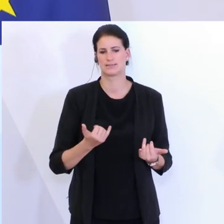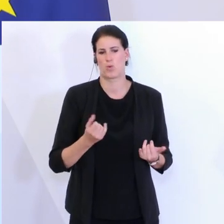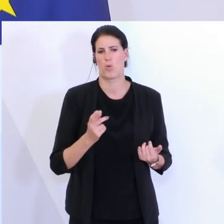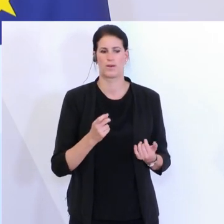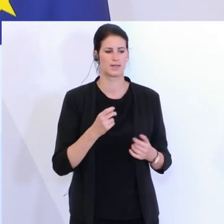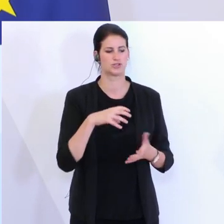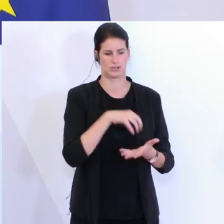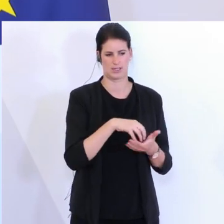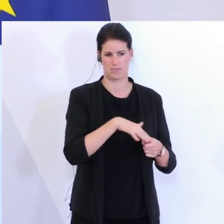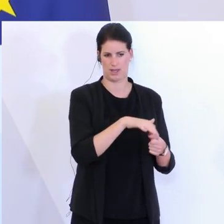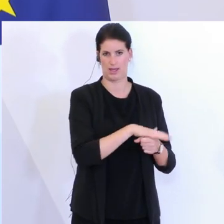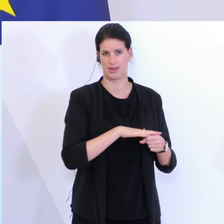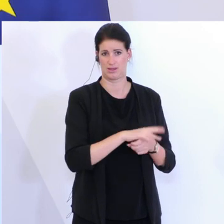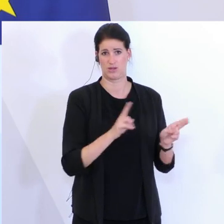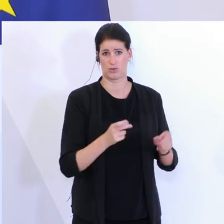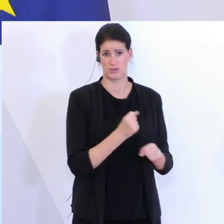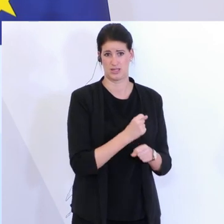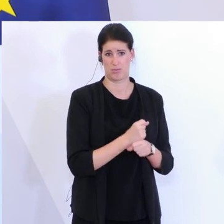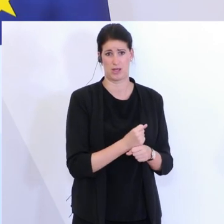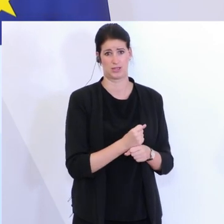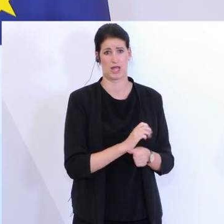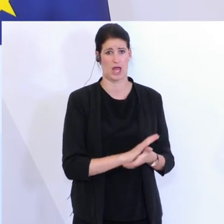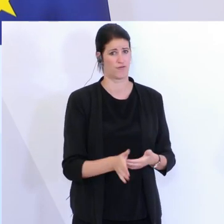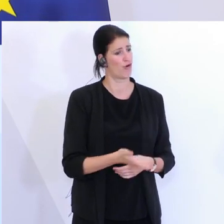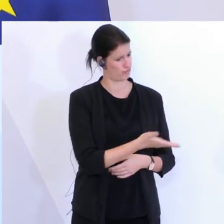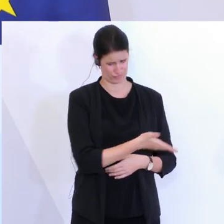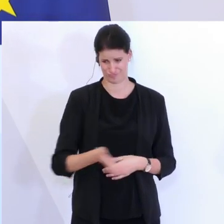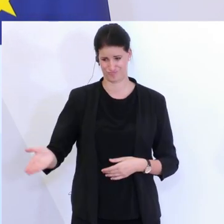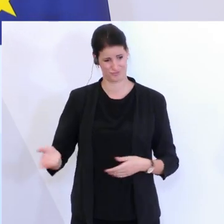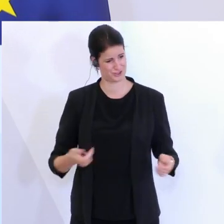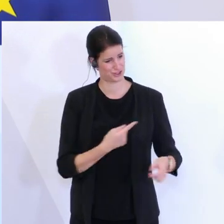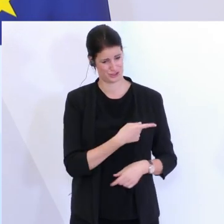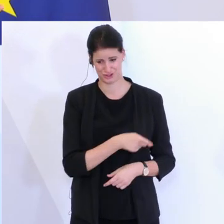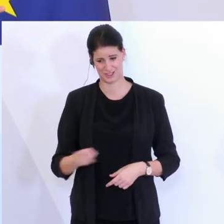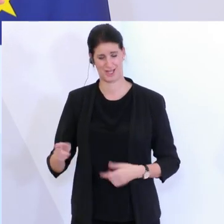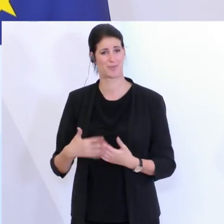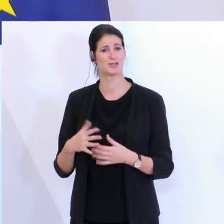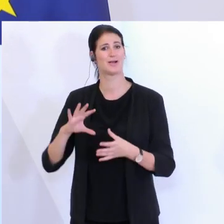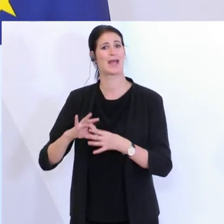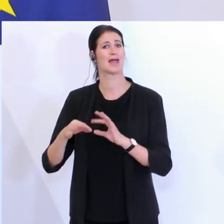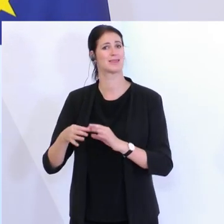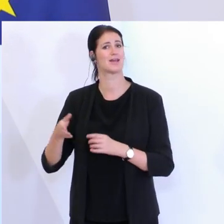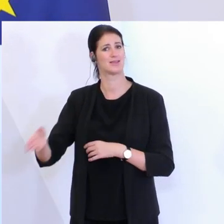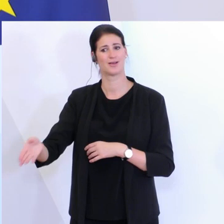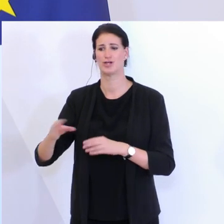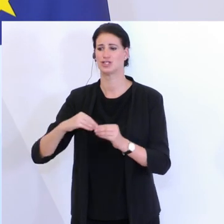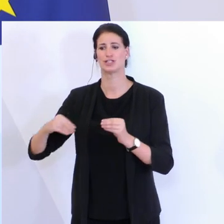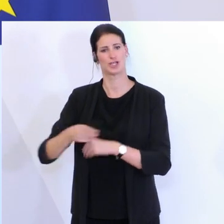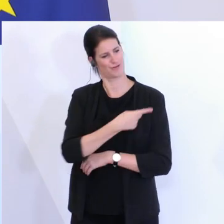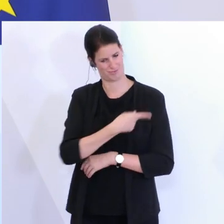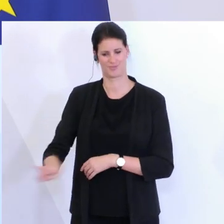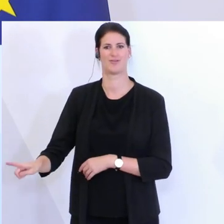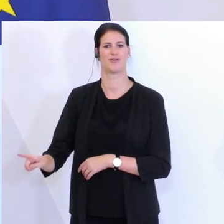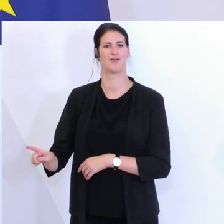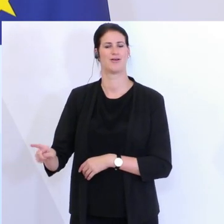städtischen Bereich einen Mitarbeiter nicht auf die Schnelle in einen Kärntner Tourismusbetrieb an einem See verpflanzen innerhalb von wenigen